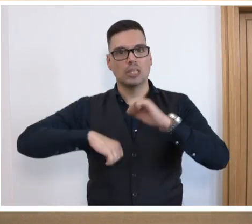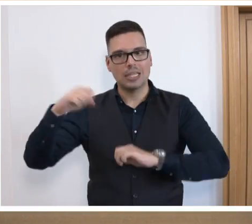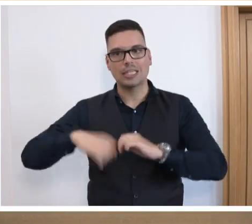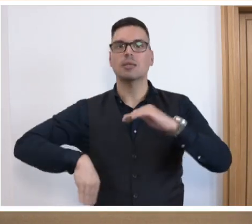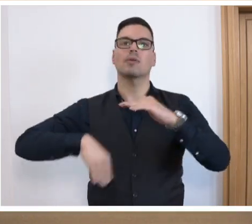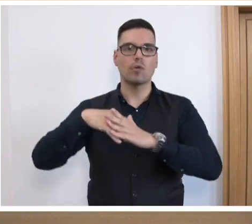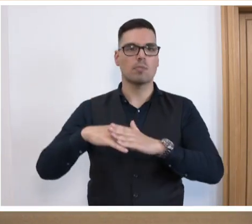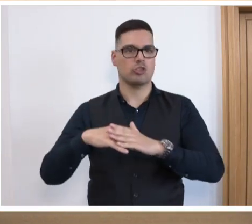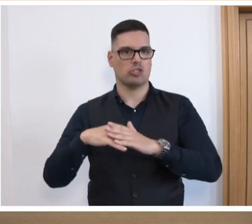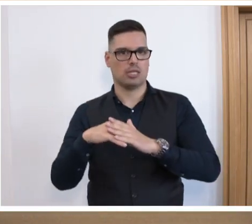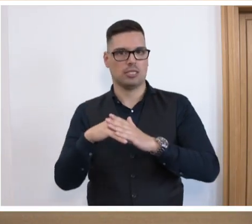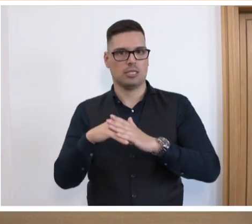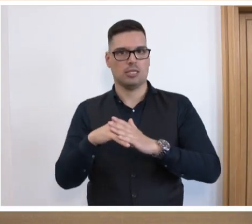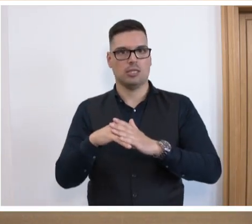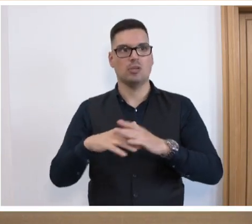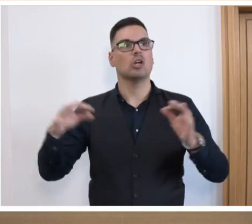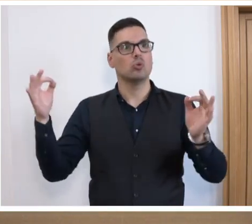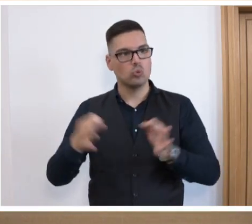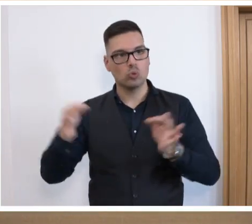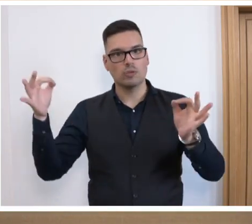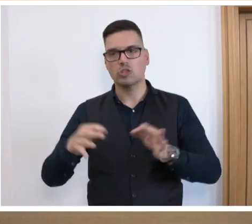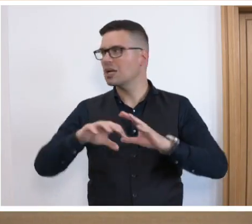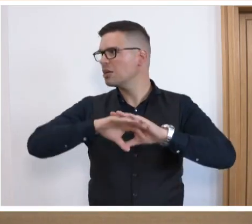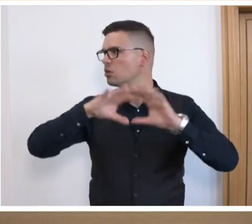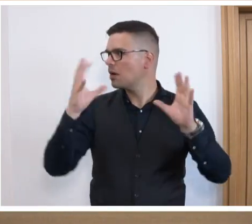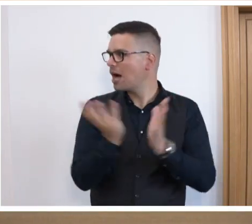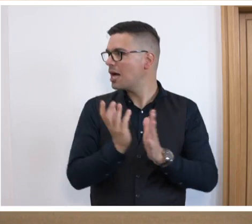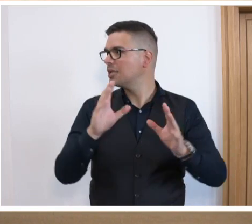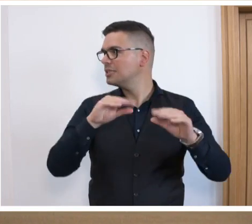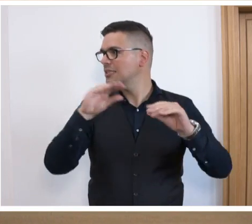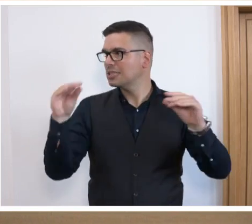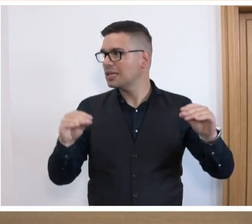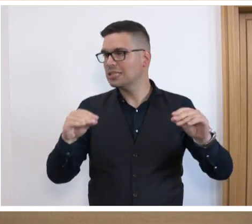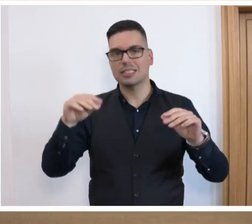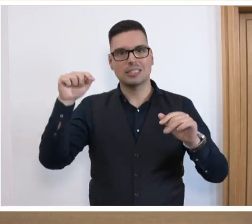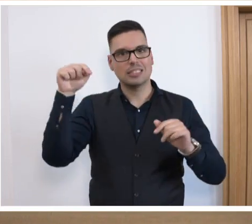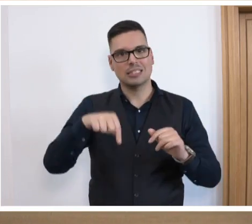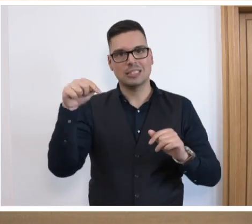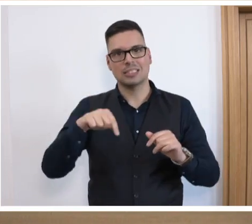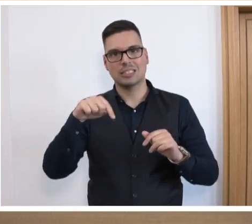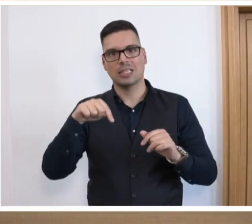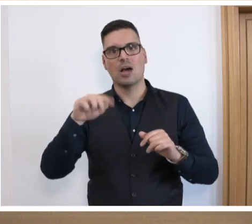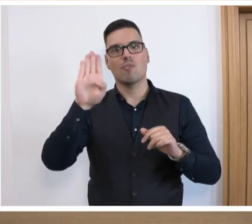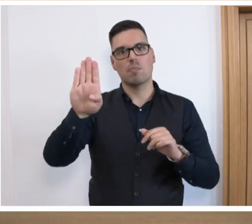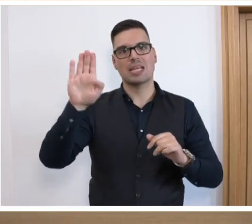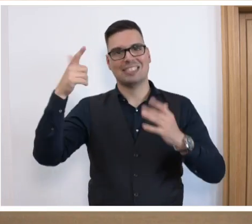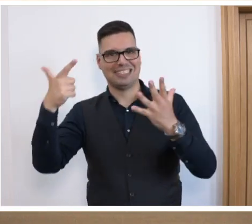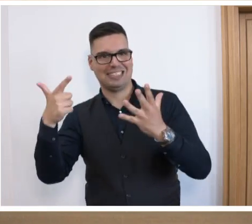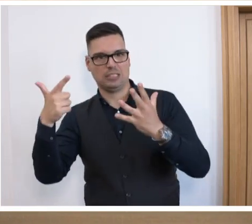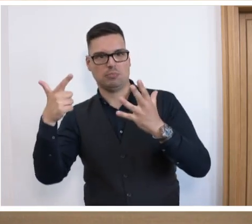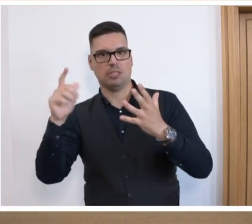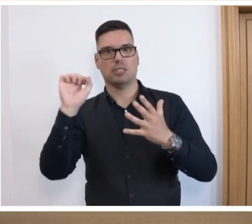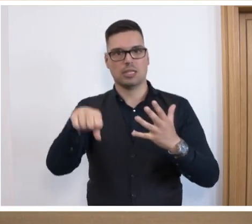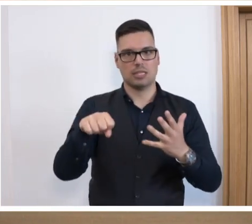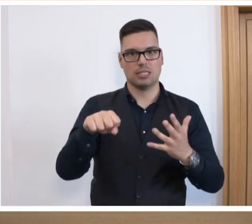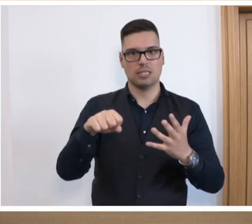dessen Notwendigkeit, kann man über alles reden, ja, die hätte dann auf der vorhandenen B7-Stelle erfüllt werden können,